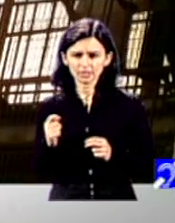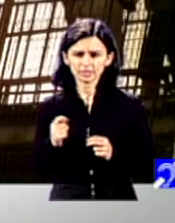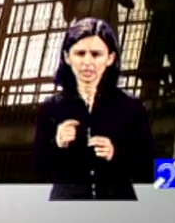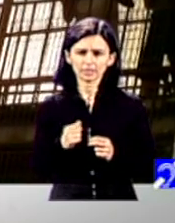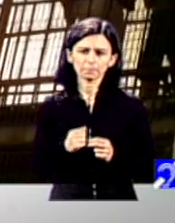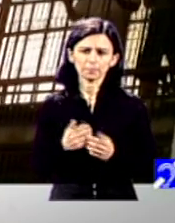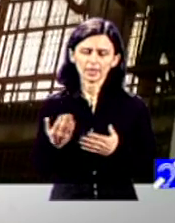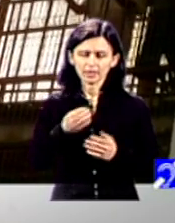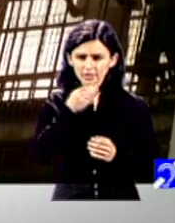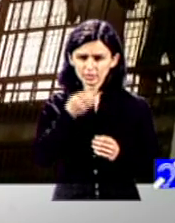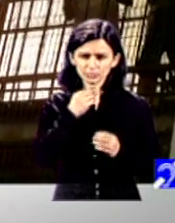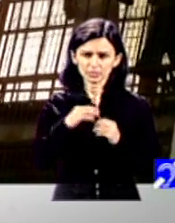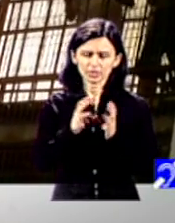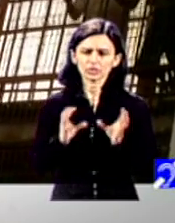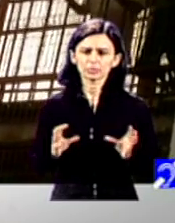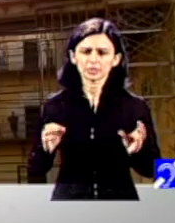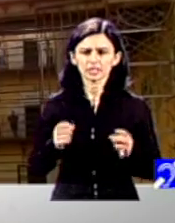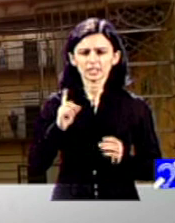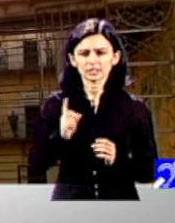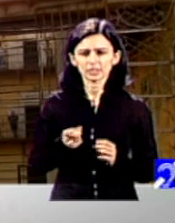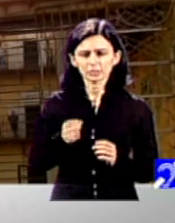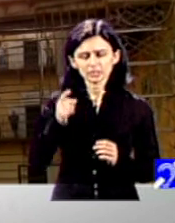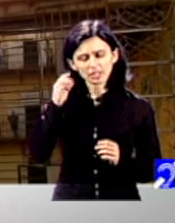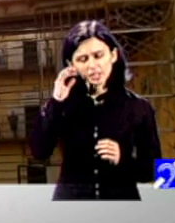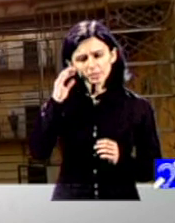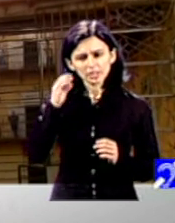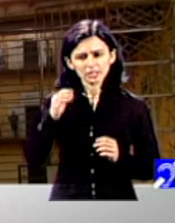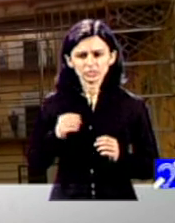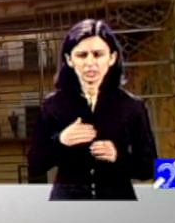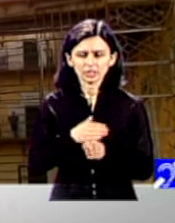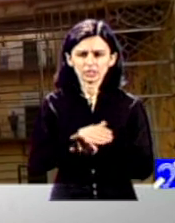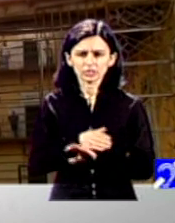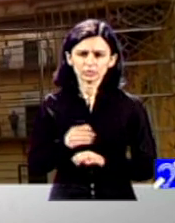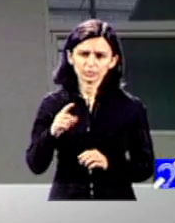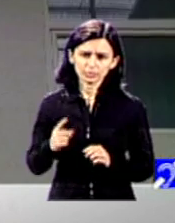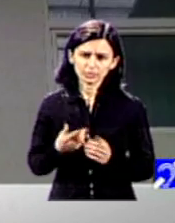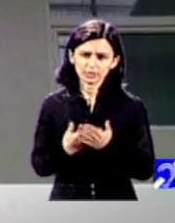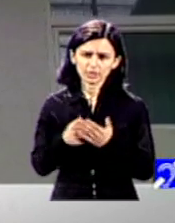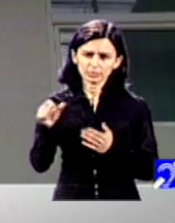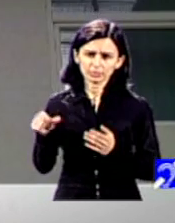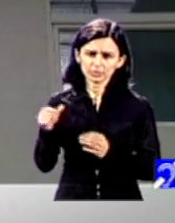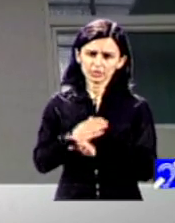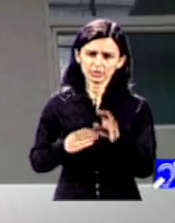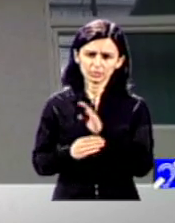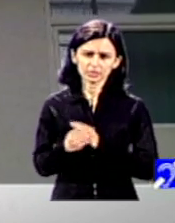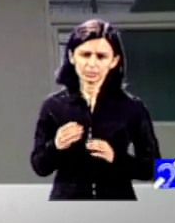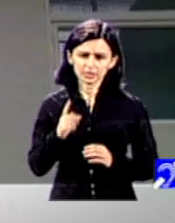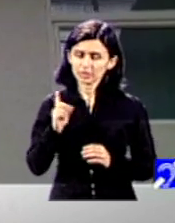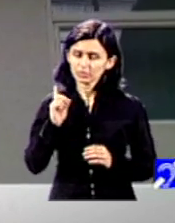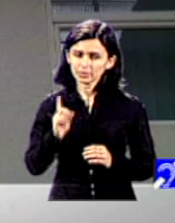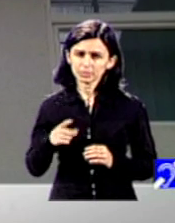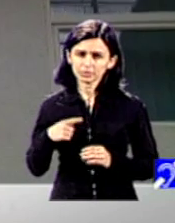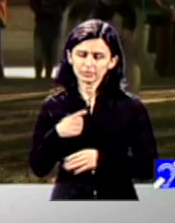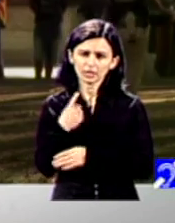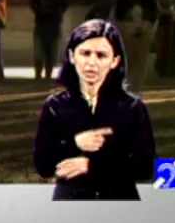Românie că trebuie să aibă grijă de accesul și oportunitatea pentru persoanele cu dizabilități. Deci n-ar trebui să ne mai împiedice nimica ca să putem,